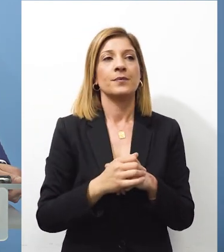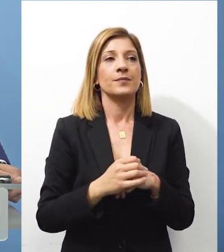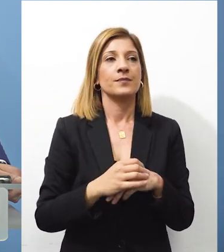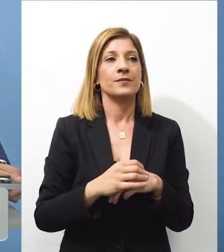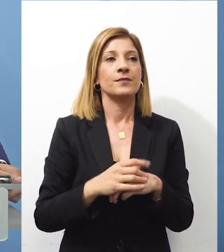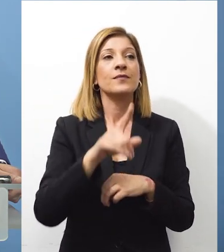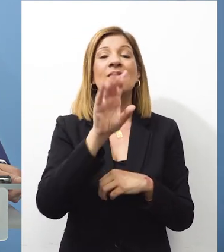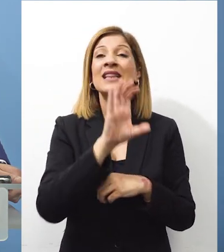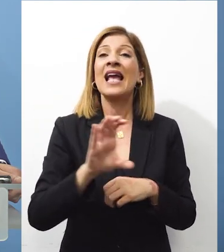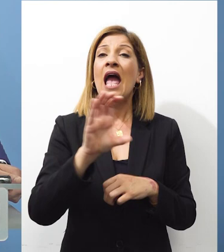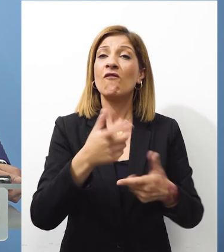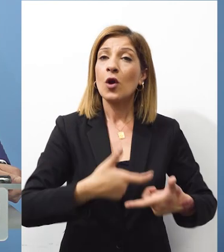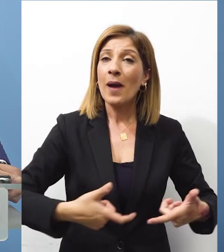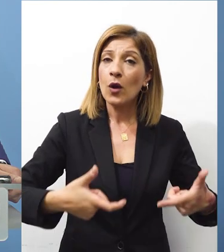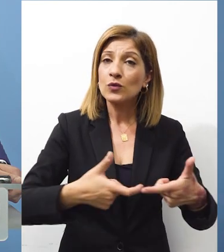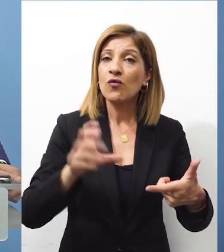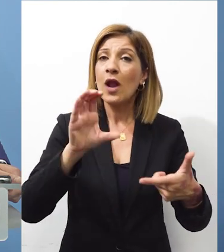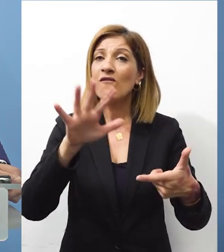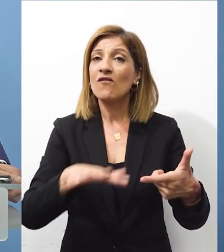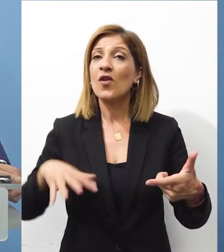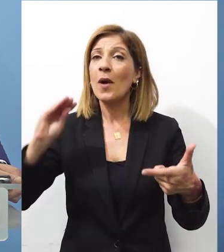το Ευρωπαϊκό Συμβούλιο μαζί με το Ευρωπαϊκό Κοινοβούλιο